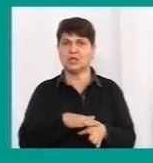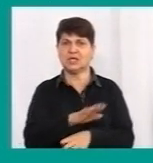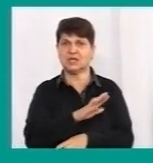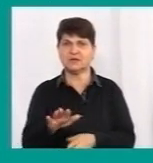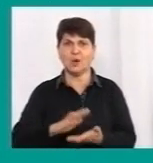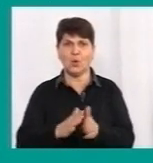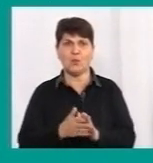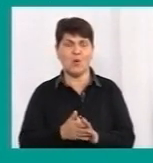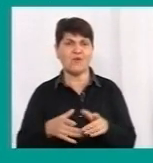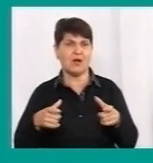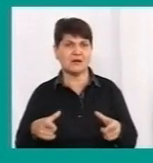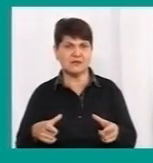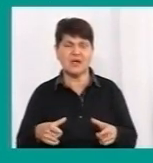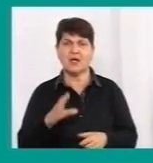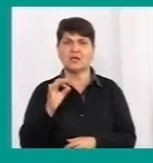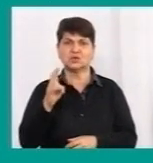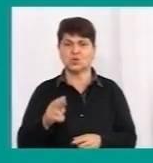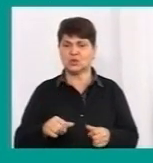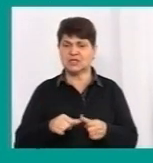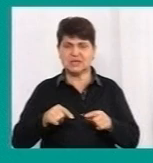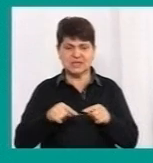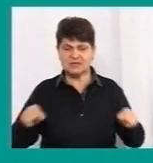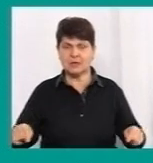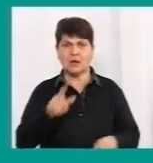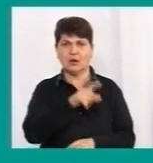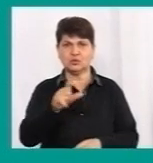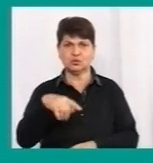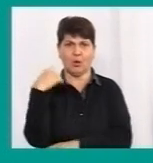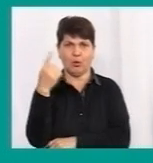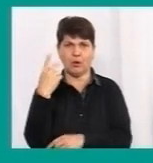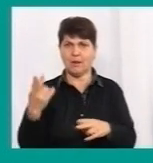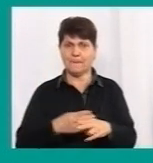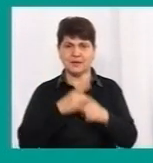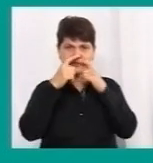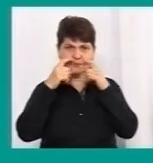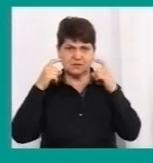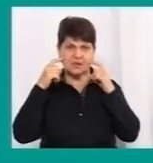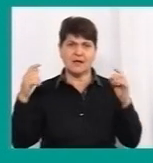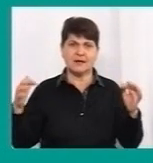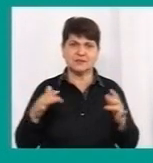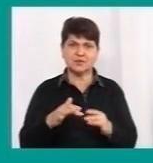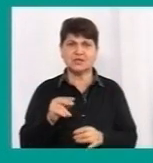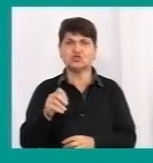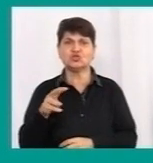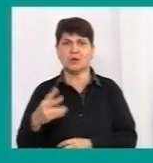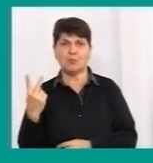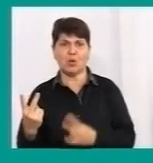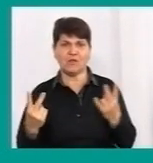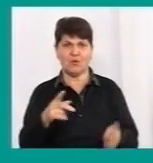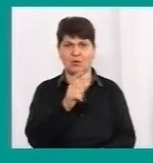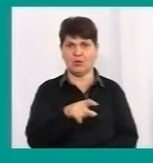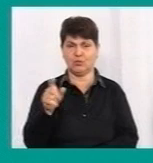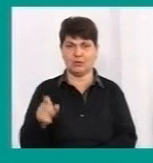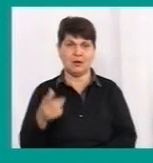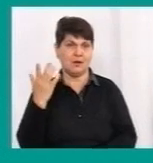не дотримуються соціальної дистанції. Люди гуляють без масок, збираються більше, ніж по двоє людей.